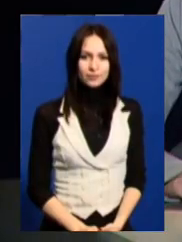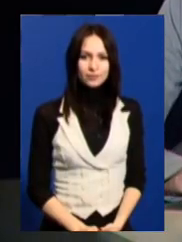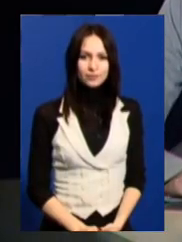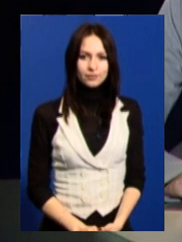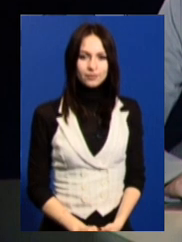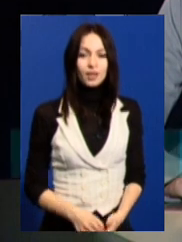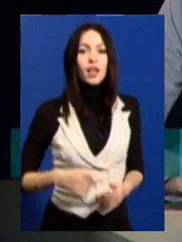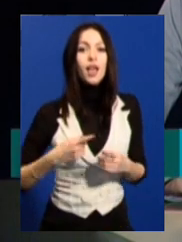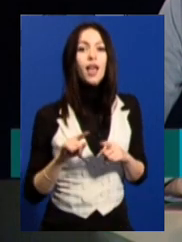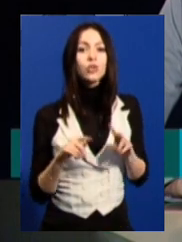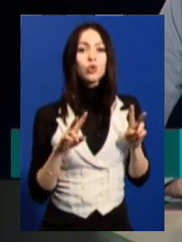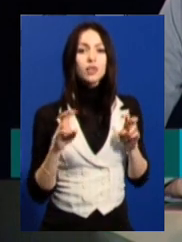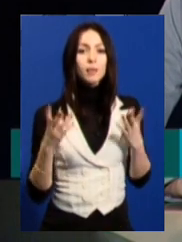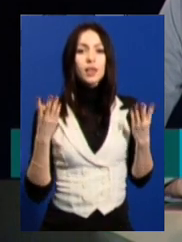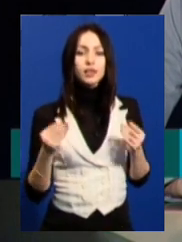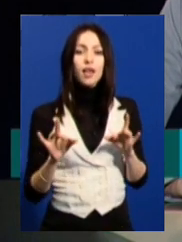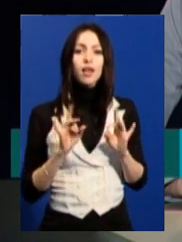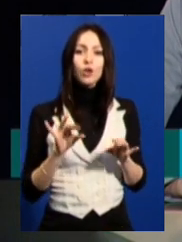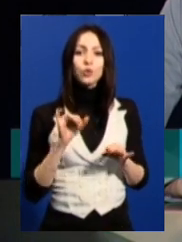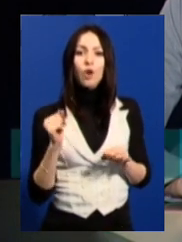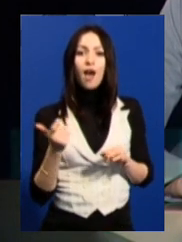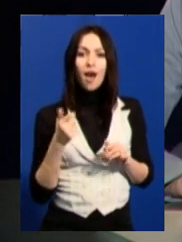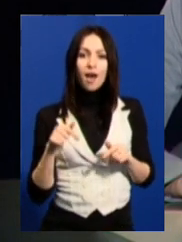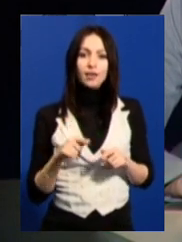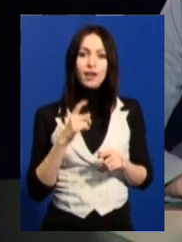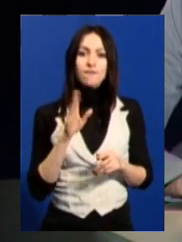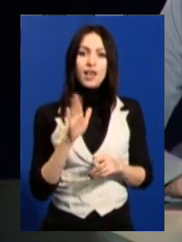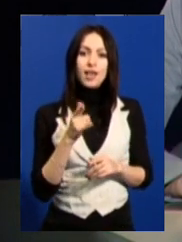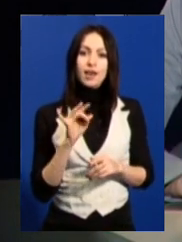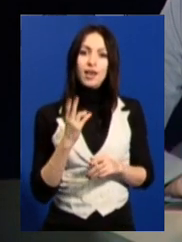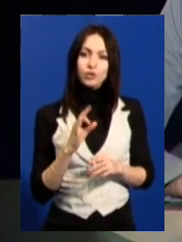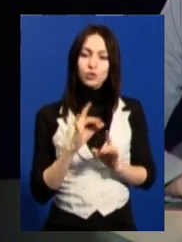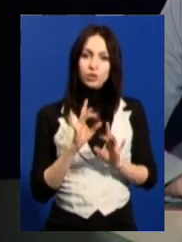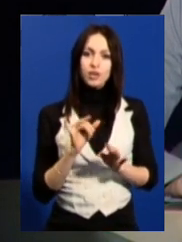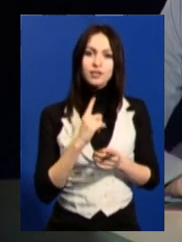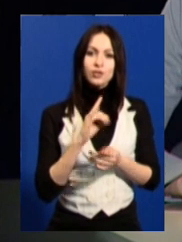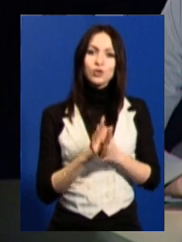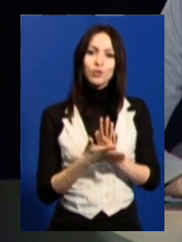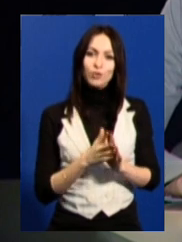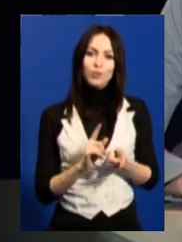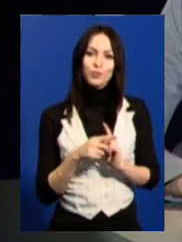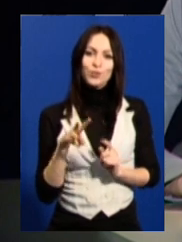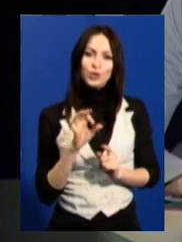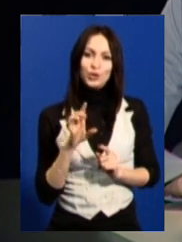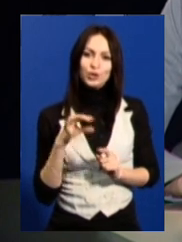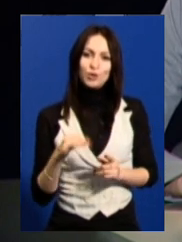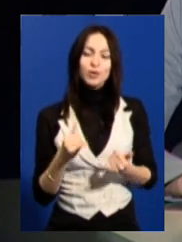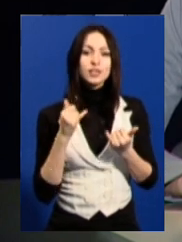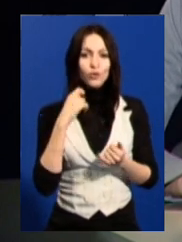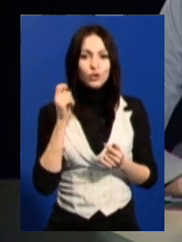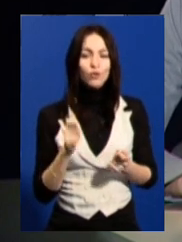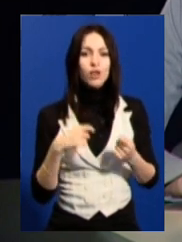Це тема дня на каналі ЮА Харків. Я Валерія Гецько. Жестовою мовою перекладає Тетяна Коваль. Сьогодні в Україні візначають День